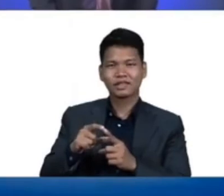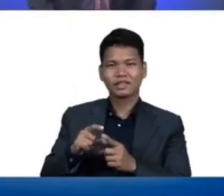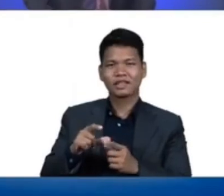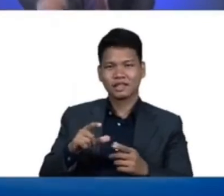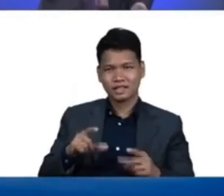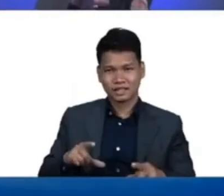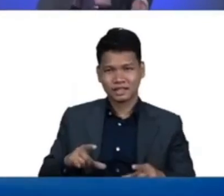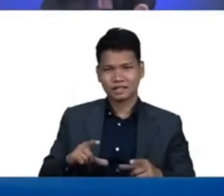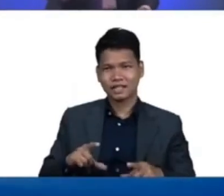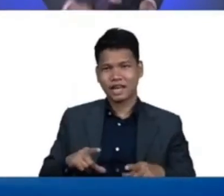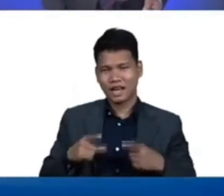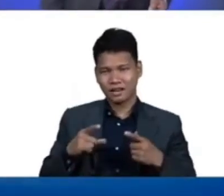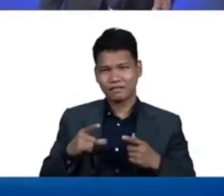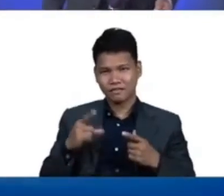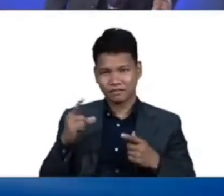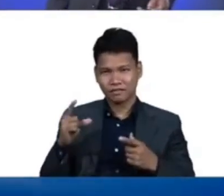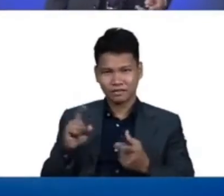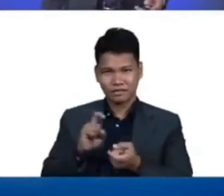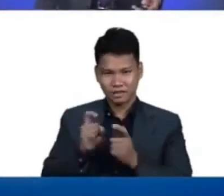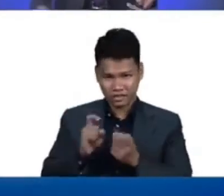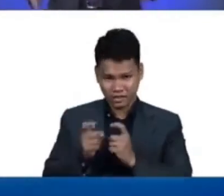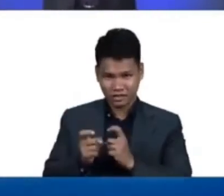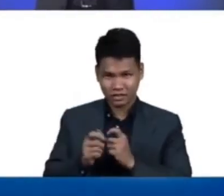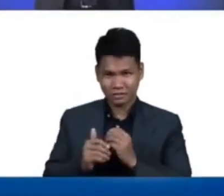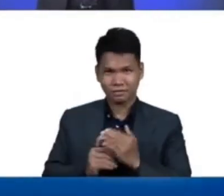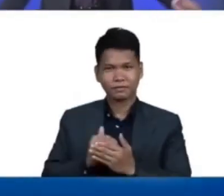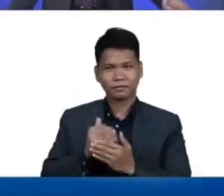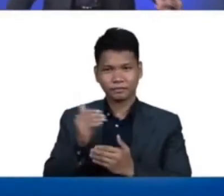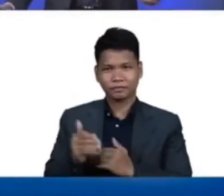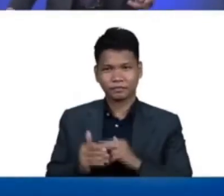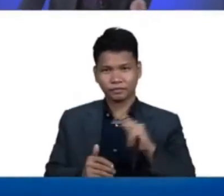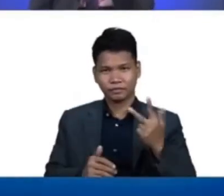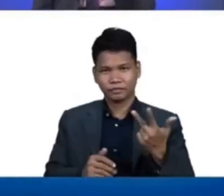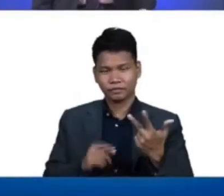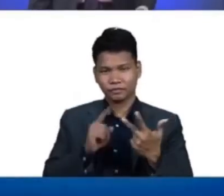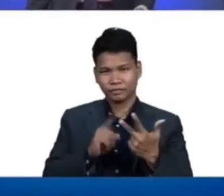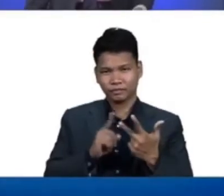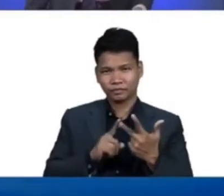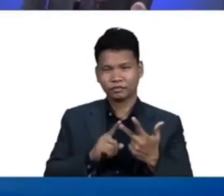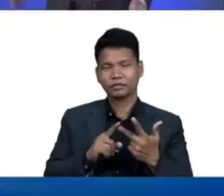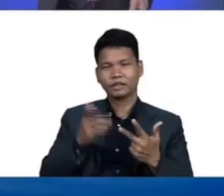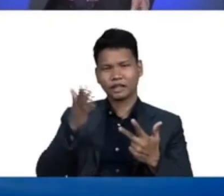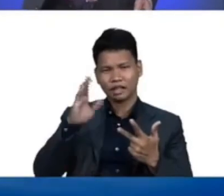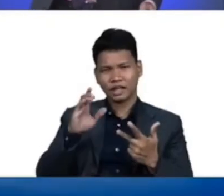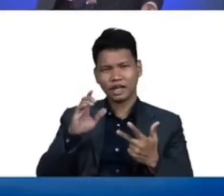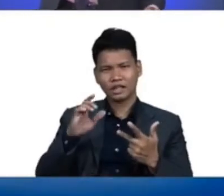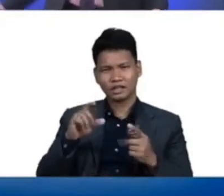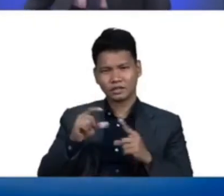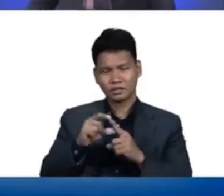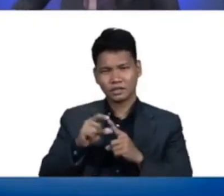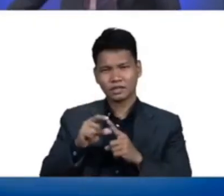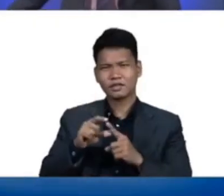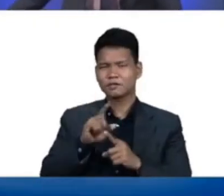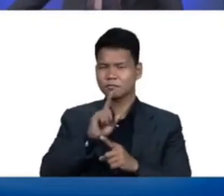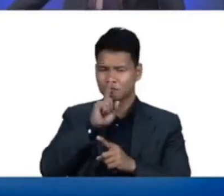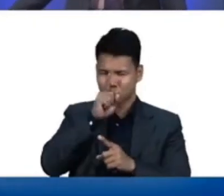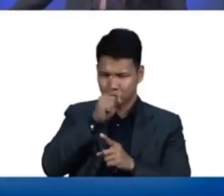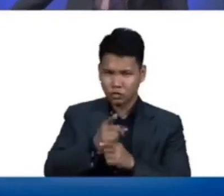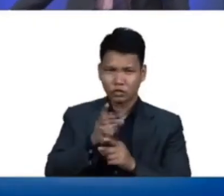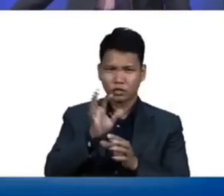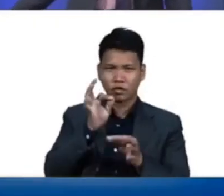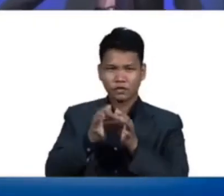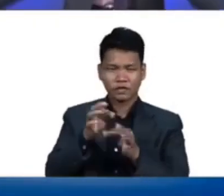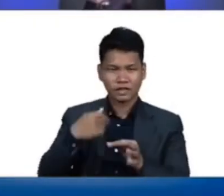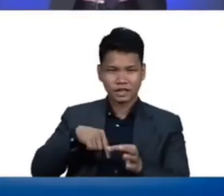changing God's word is relevant to all generation hindi lamang po sa kapanahonan ni